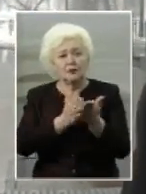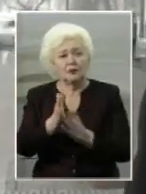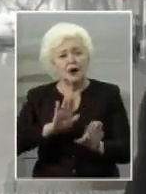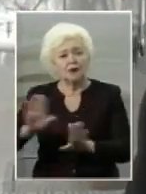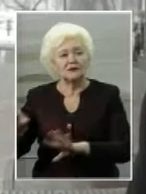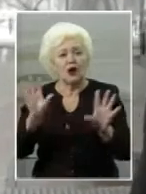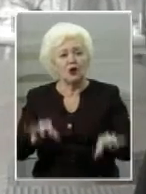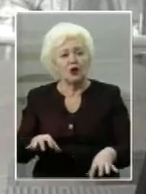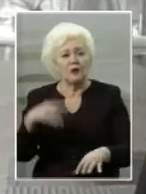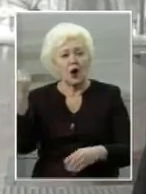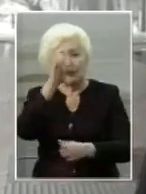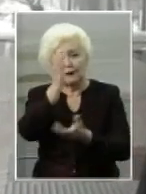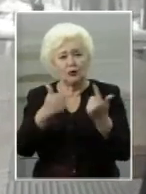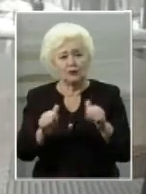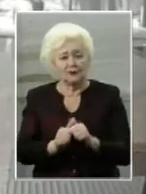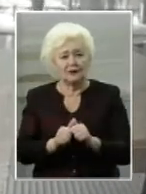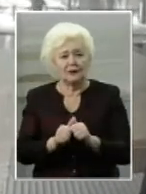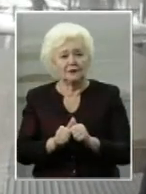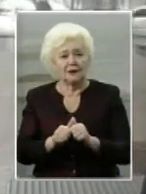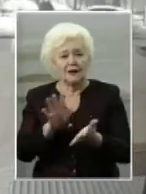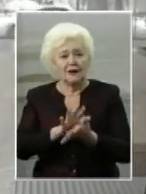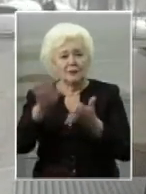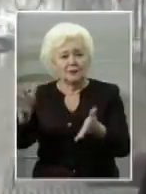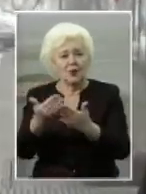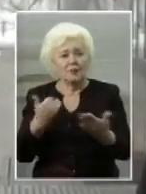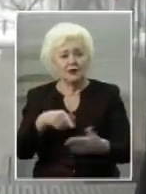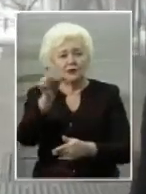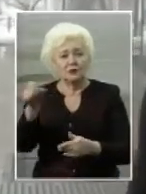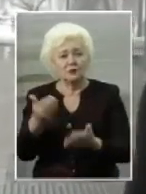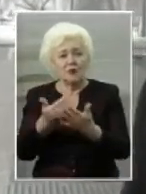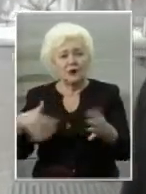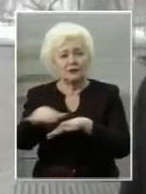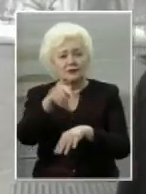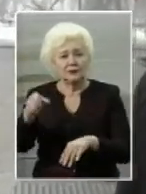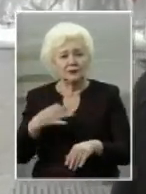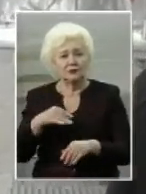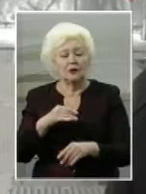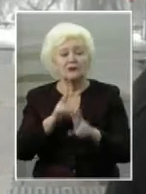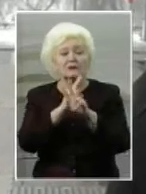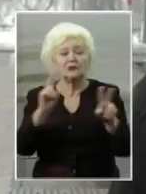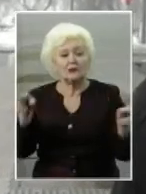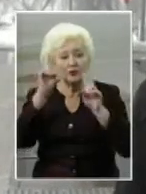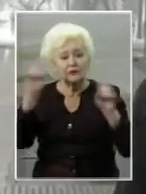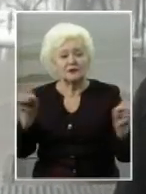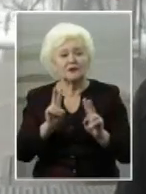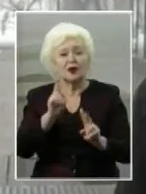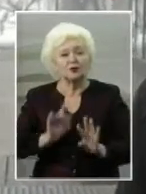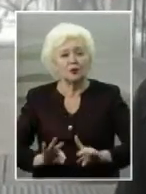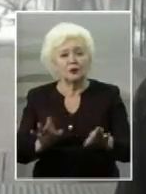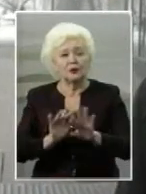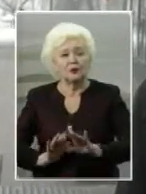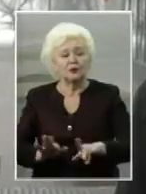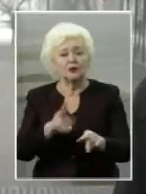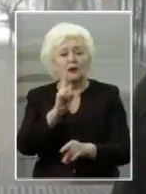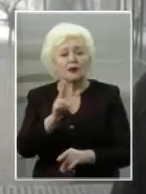зам голови адміністрації дискредитувати перед людьми, перед народом. Я не знав їх нікого. Нікого, хто проходить по ділу